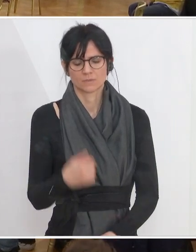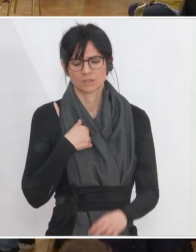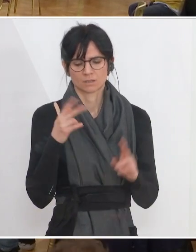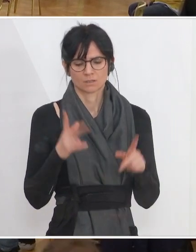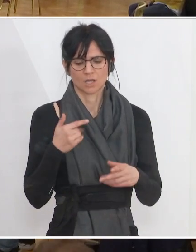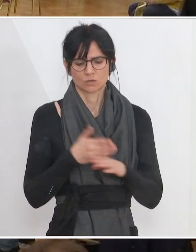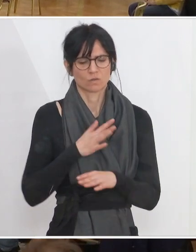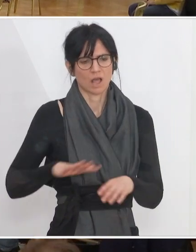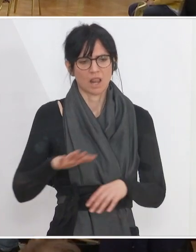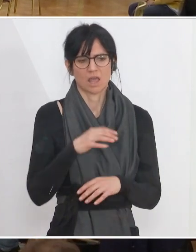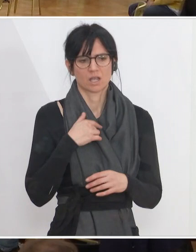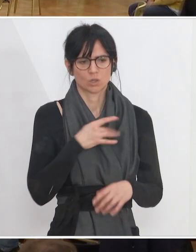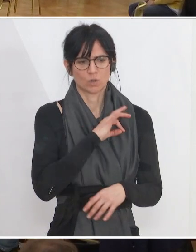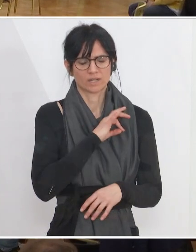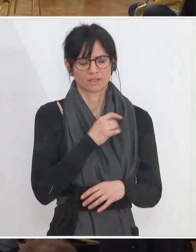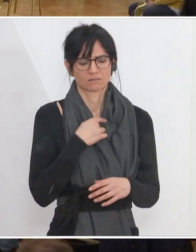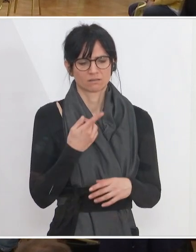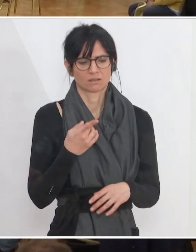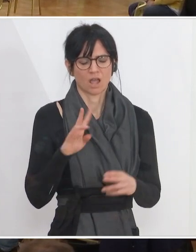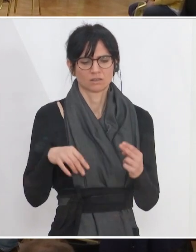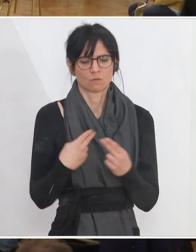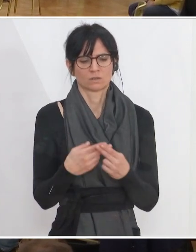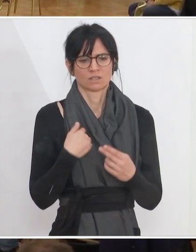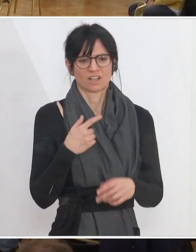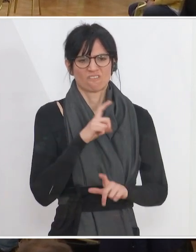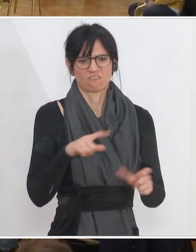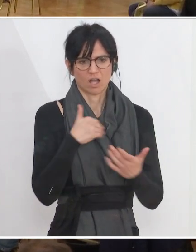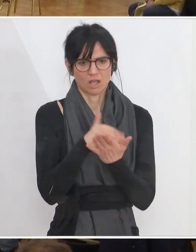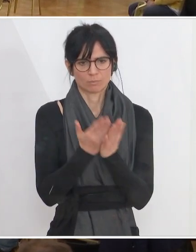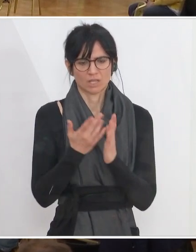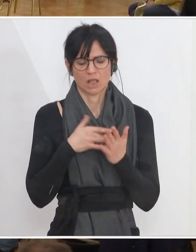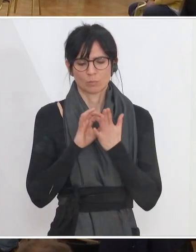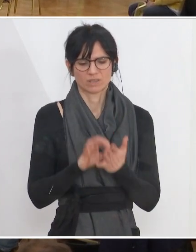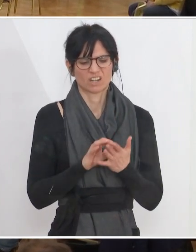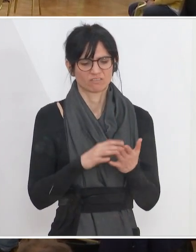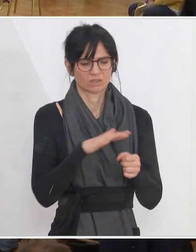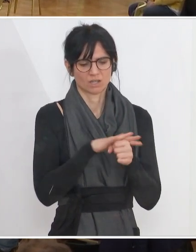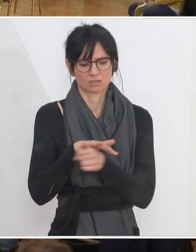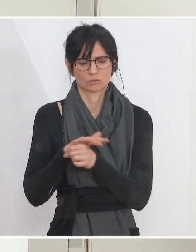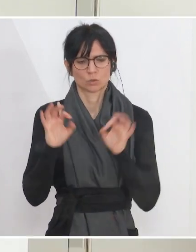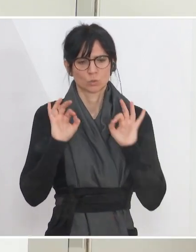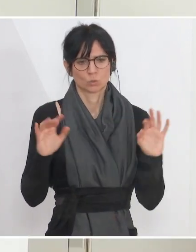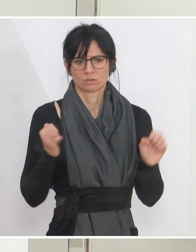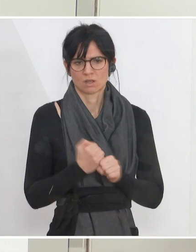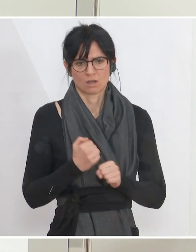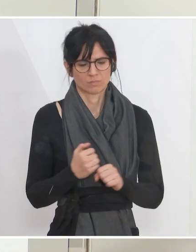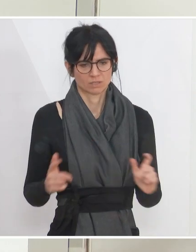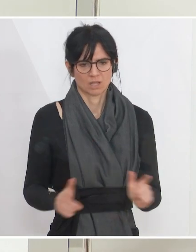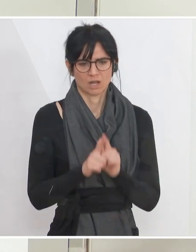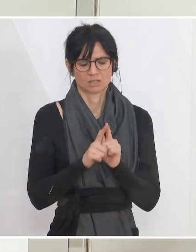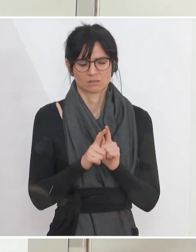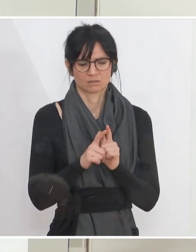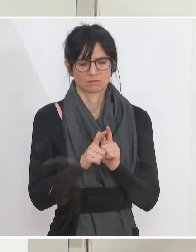alle meine Kolleginnen und Kollegen antworten, dass die Fachabteilungen in den betreffenden Ressorts wirklich gute Arbeit leisten. Und